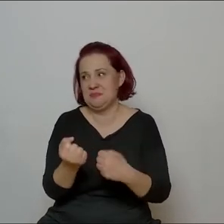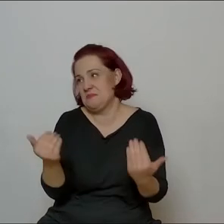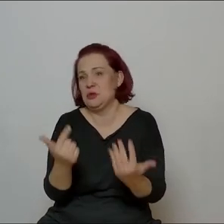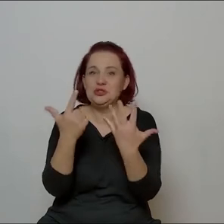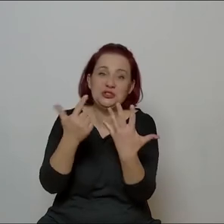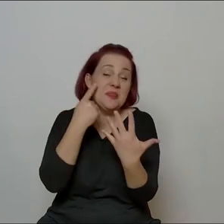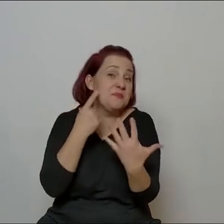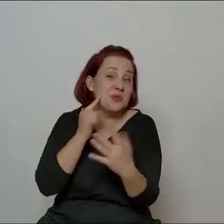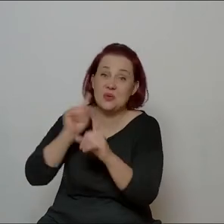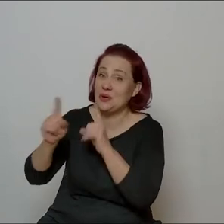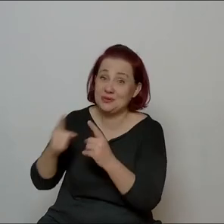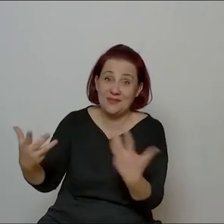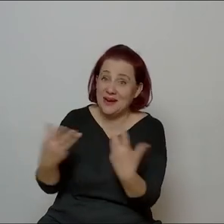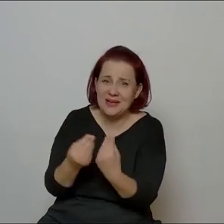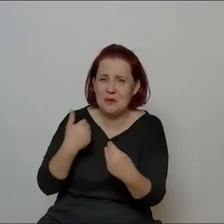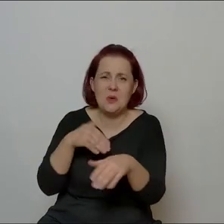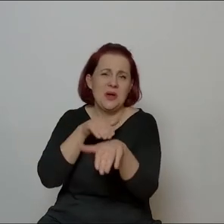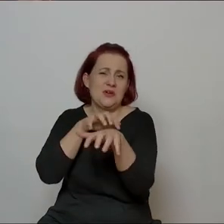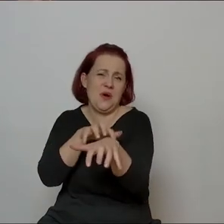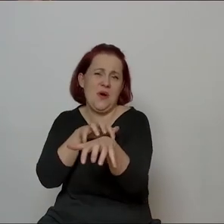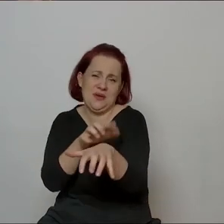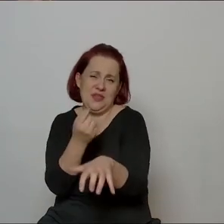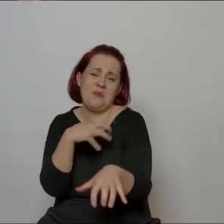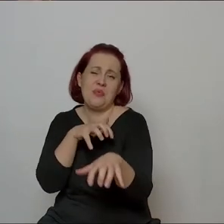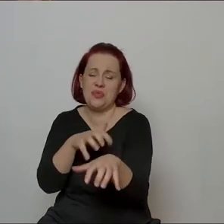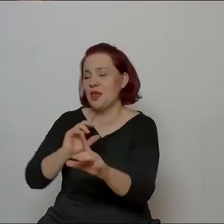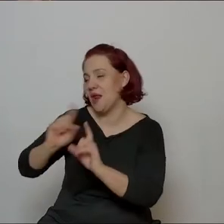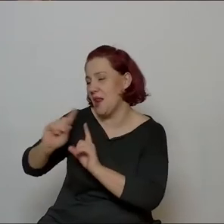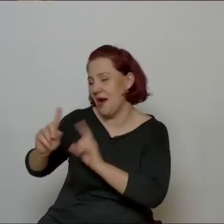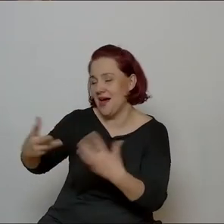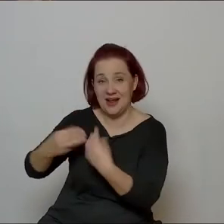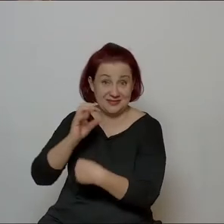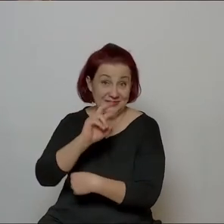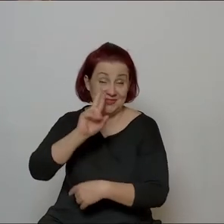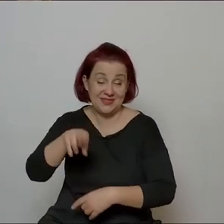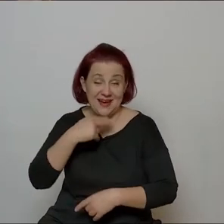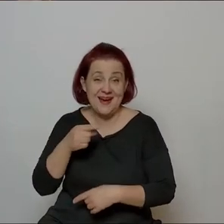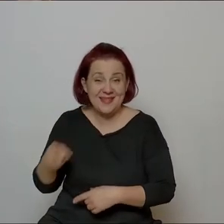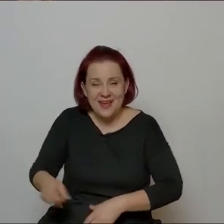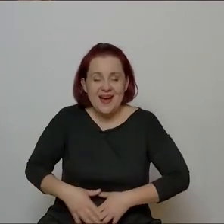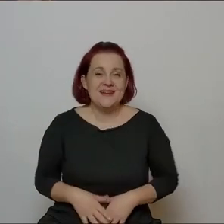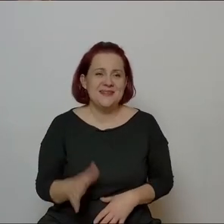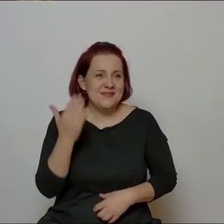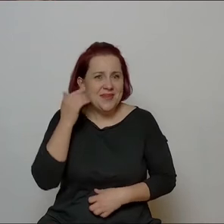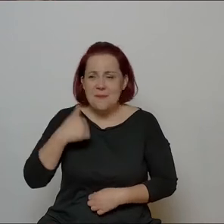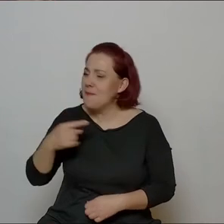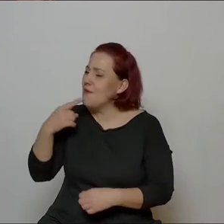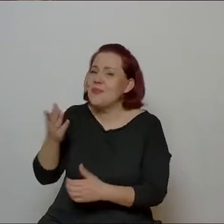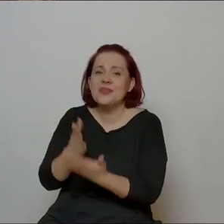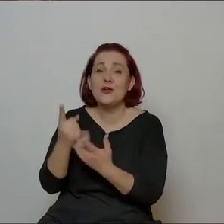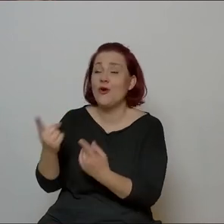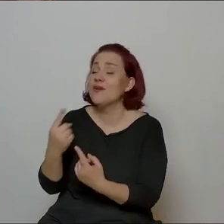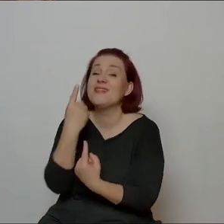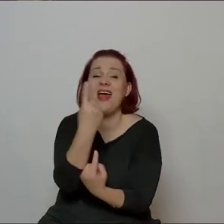siedem, czy coś takiego, bo tam jakieś korki trochę były. Rozmawialiśmy. Wiem, że powiedziałam tylko jedno, że